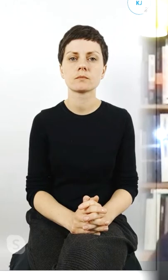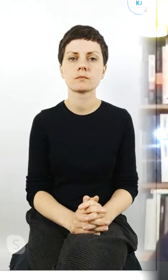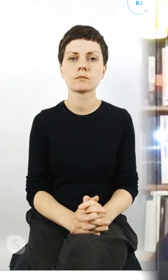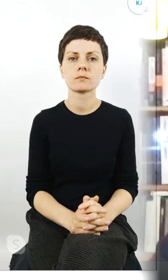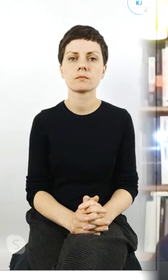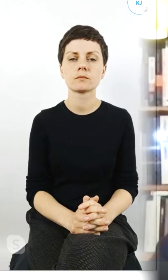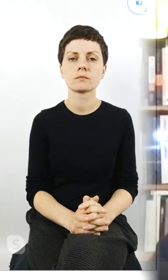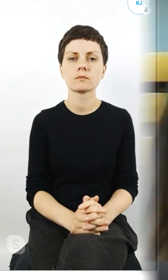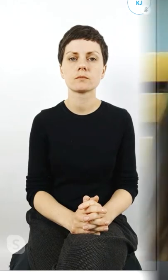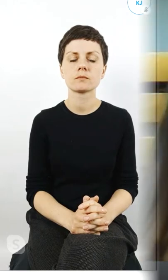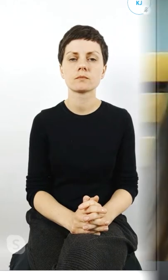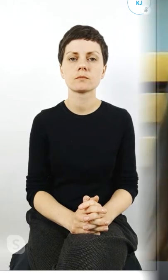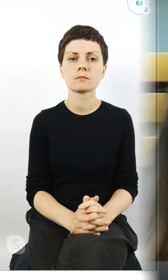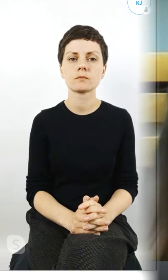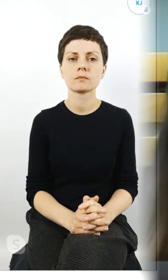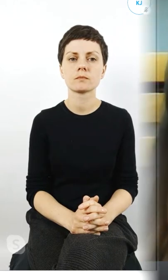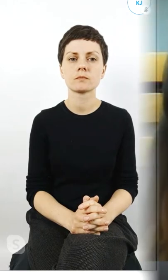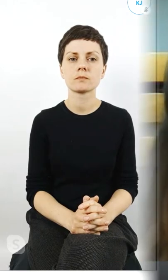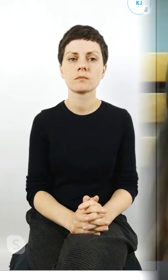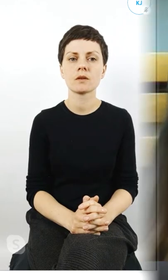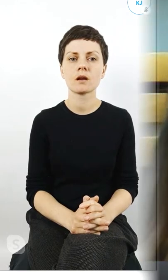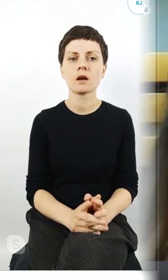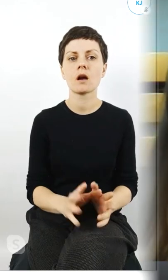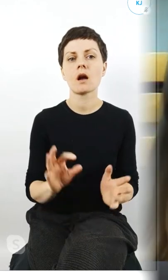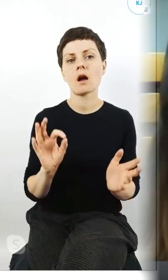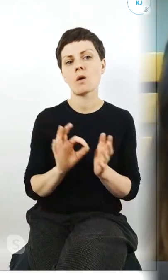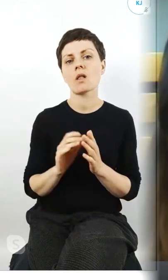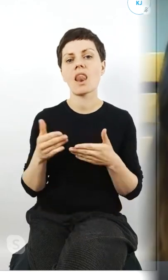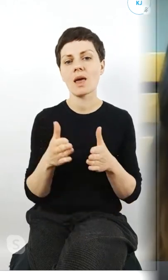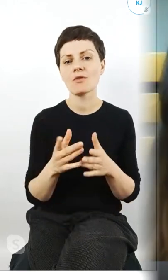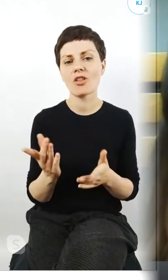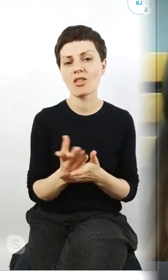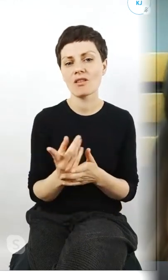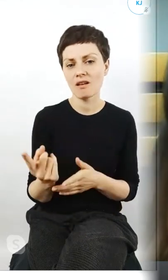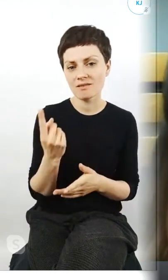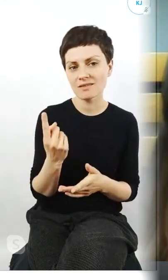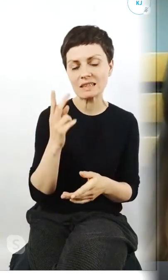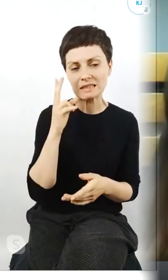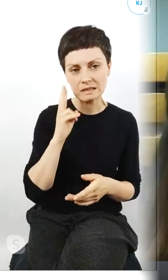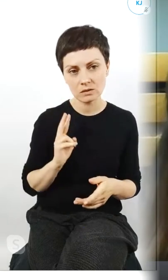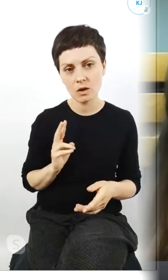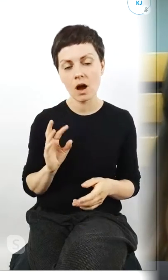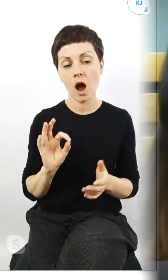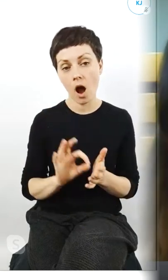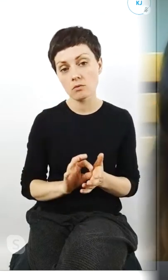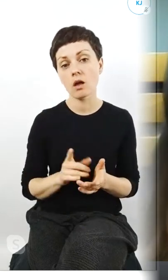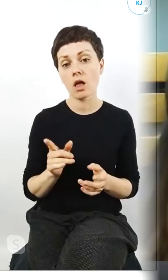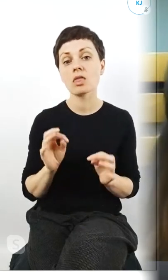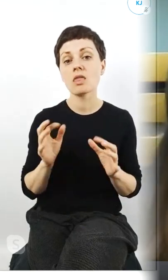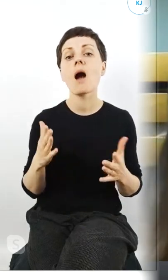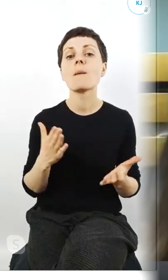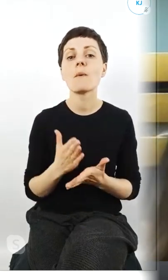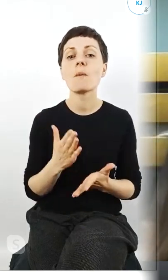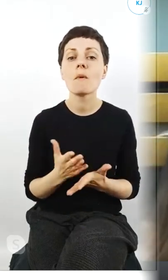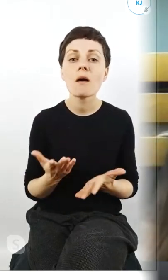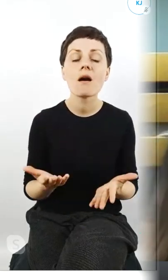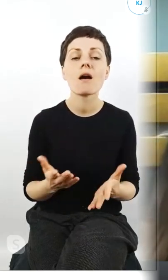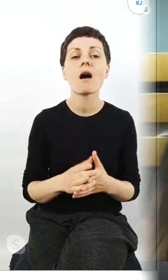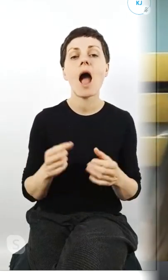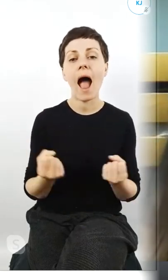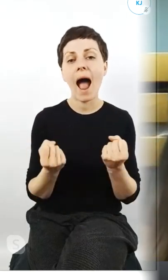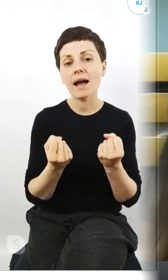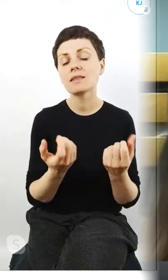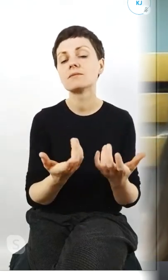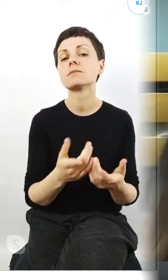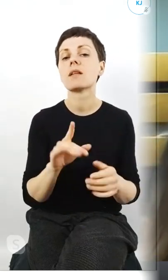w sumie labirynt to nieliczna instytucja która tak pomaga aktywistom